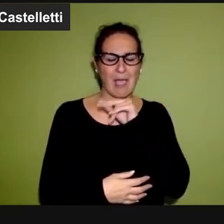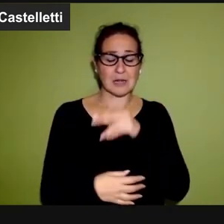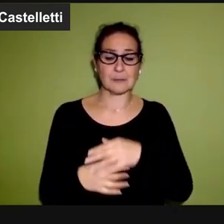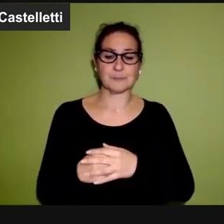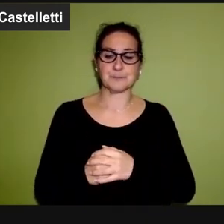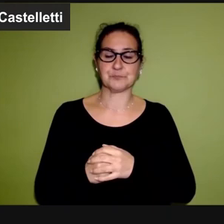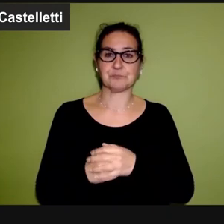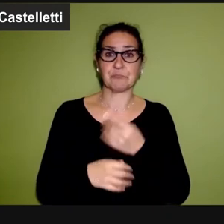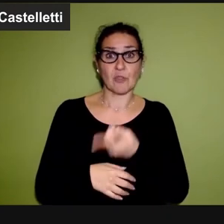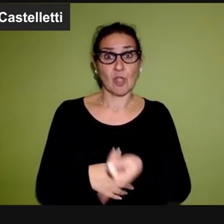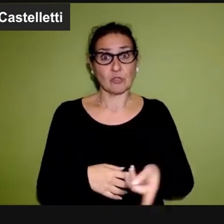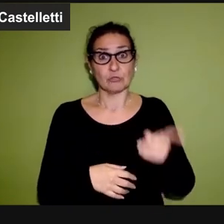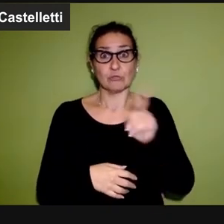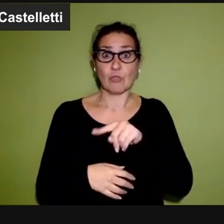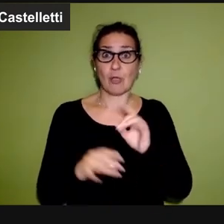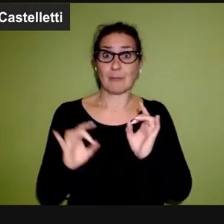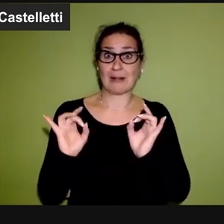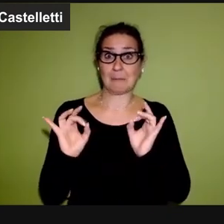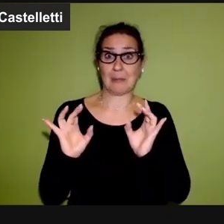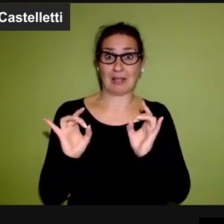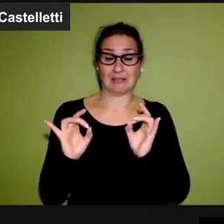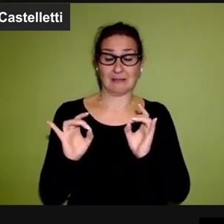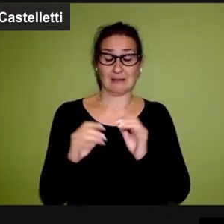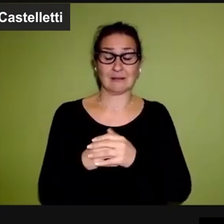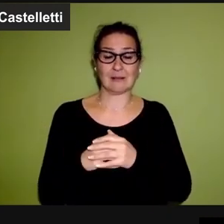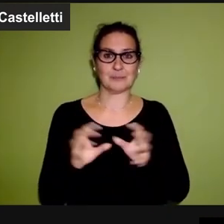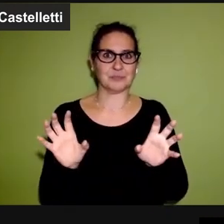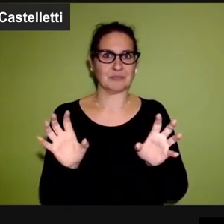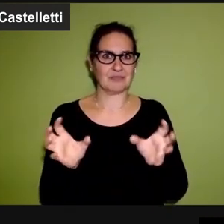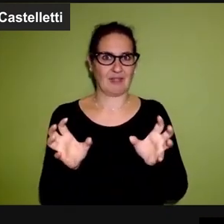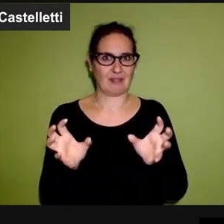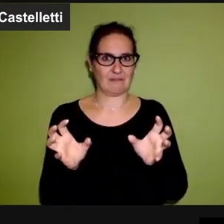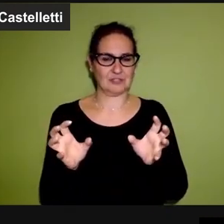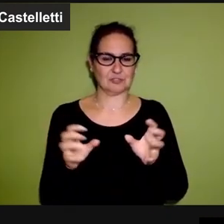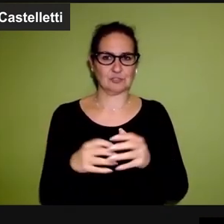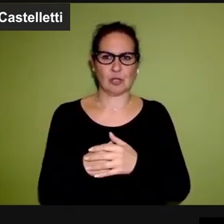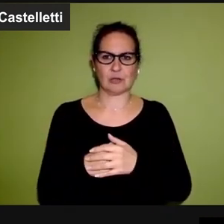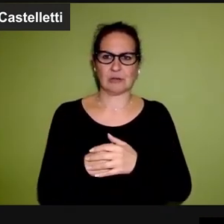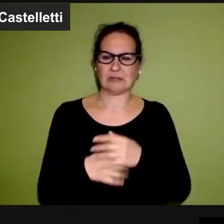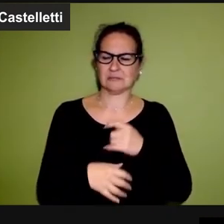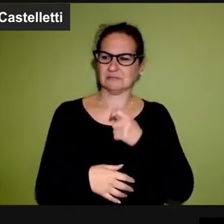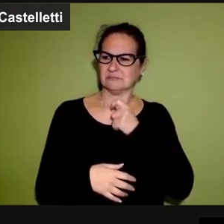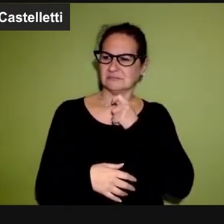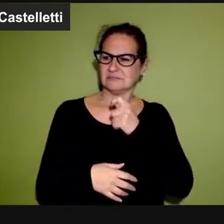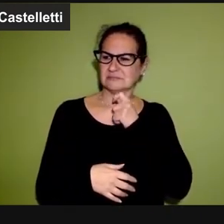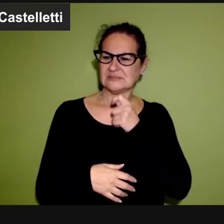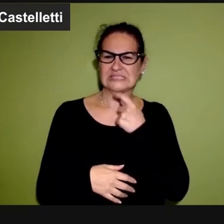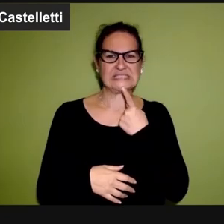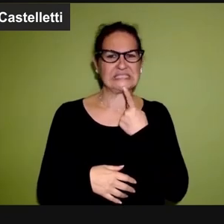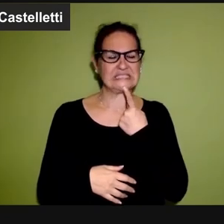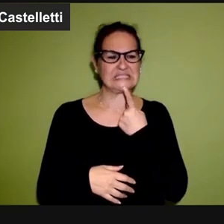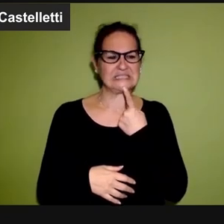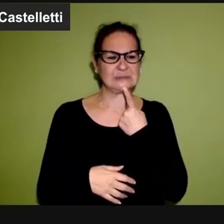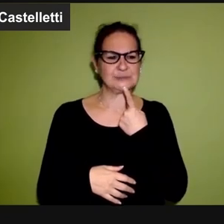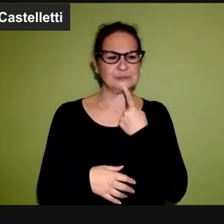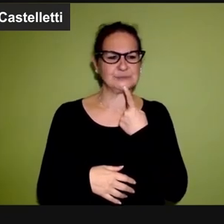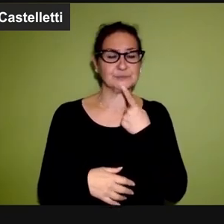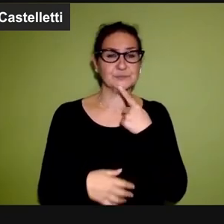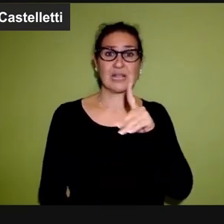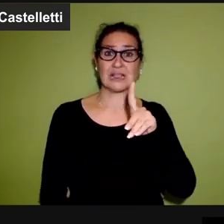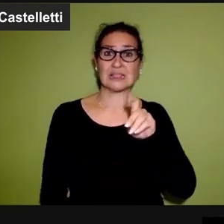Pontefice. La mattina dopo, una trasmissione che era condotta